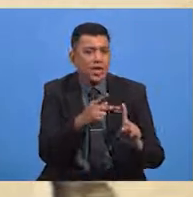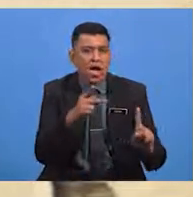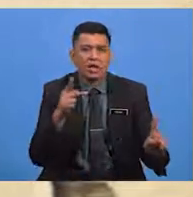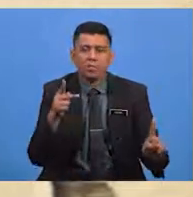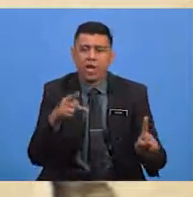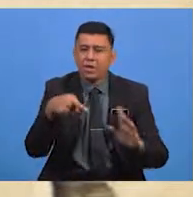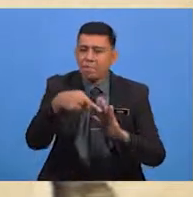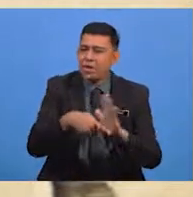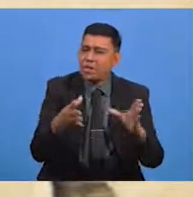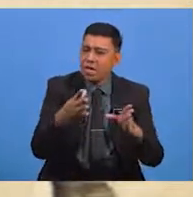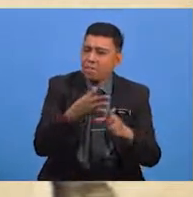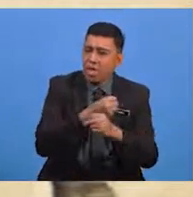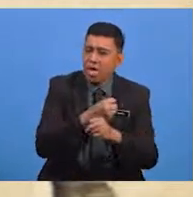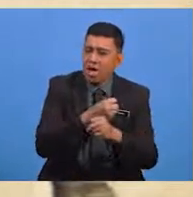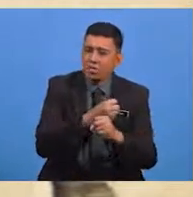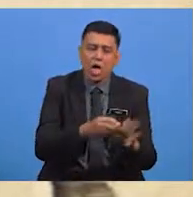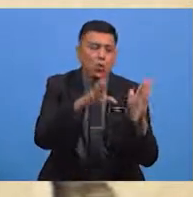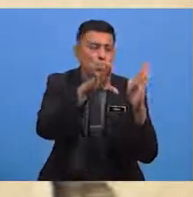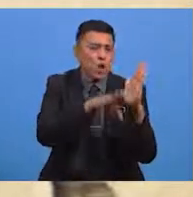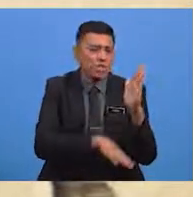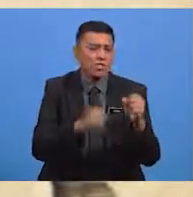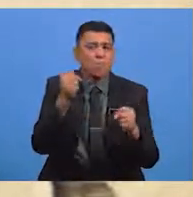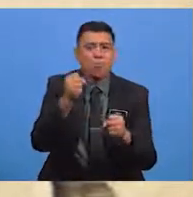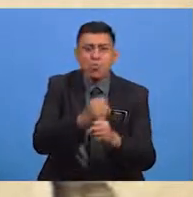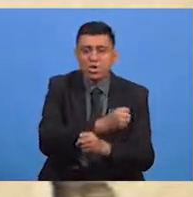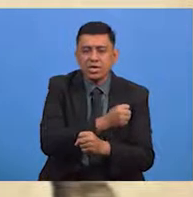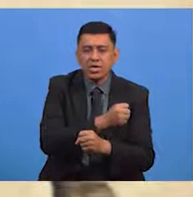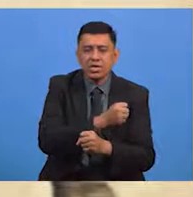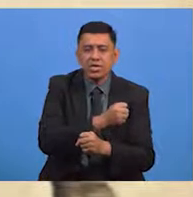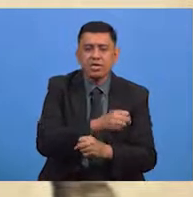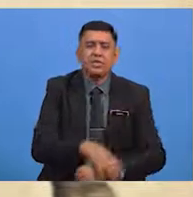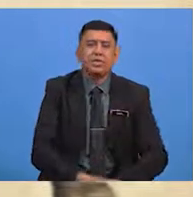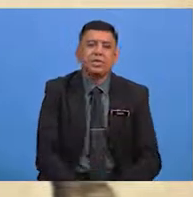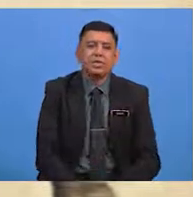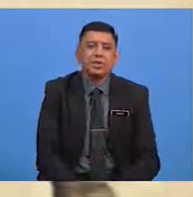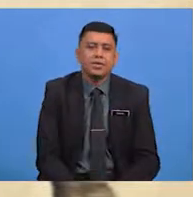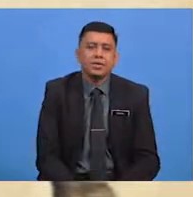Daripada pendapat kurang sempurna